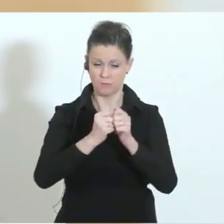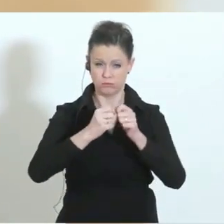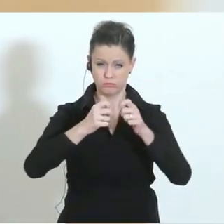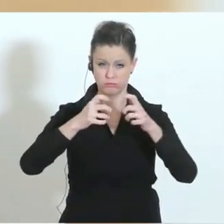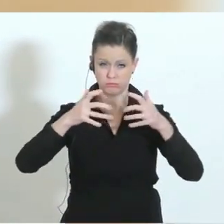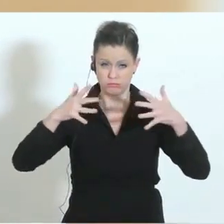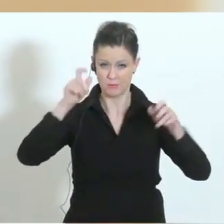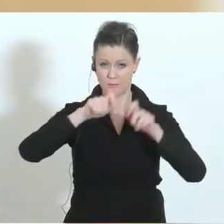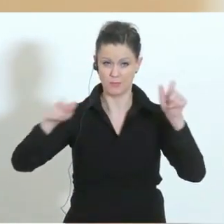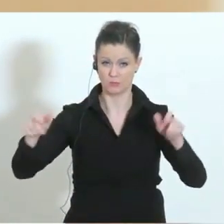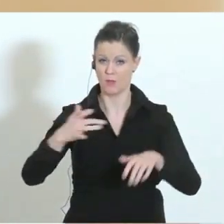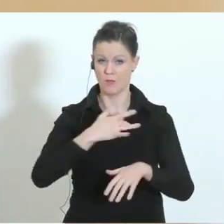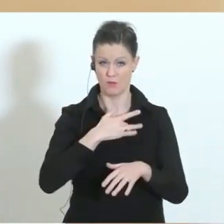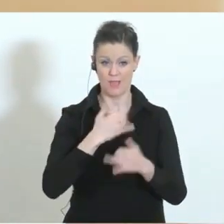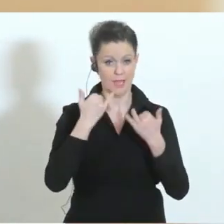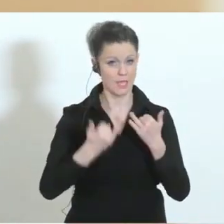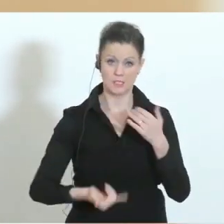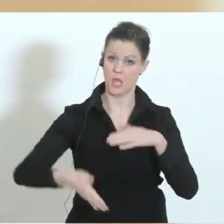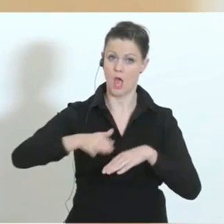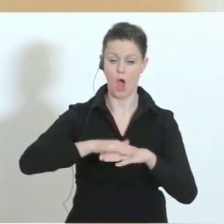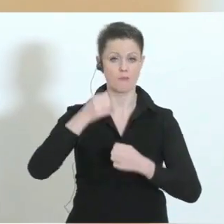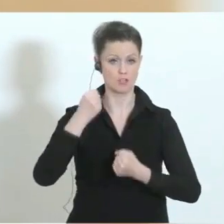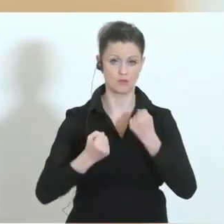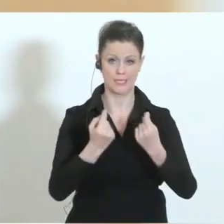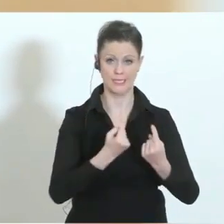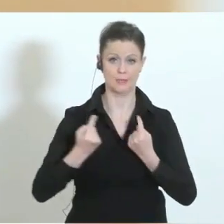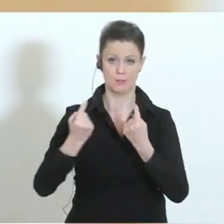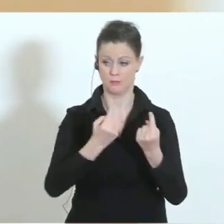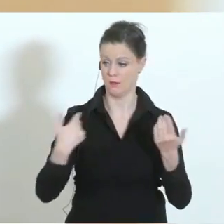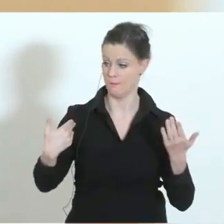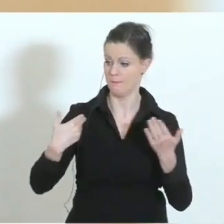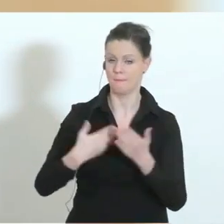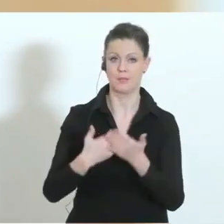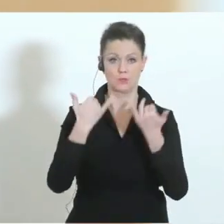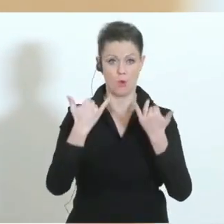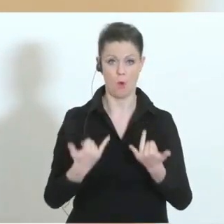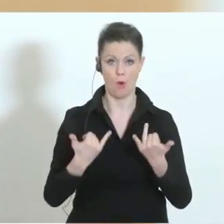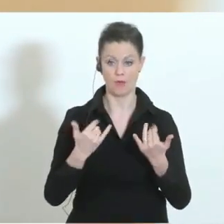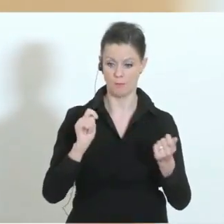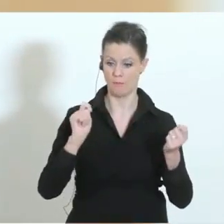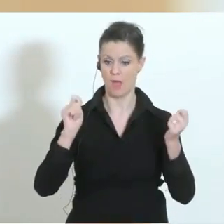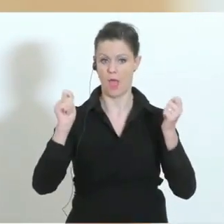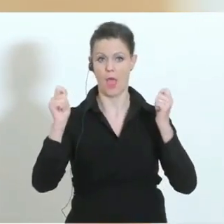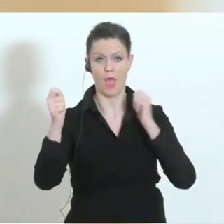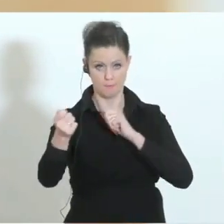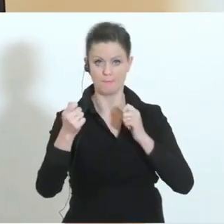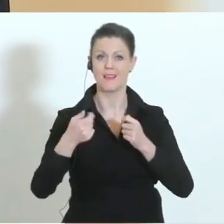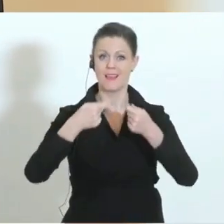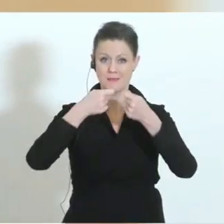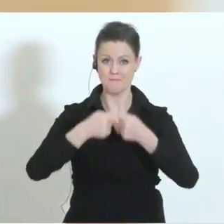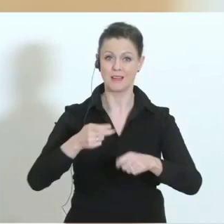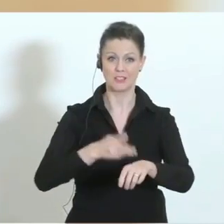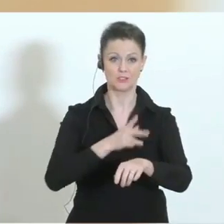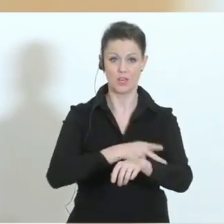wir haben derzeit die schwierigste Situation und wir haben bis zum heutigen Tag keine Trendwende in den Mitgliedstaaten der Europäischen Union.